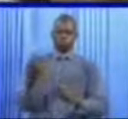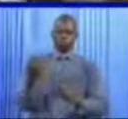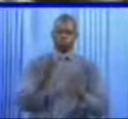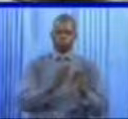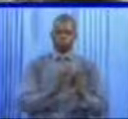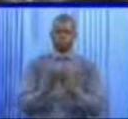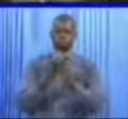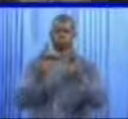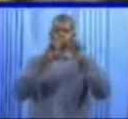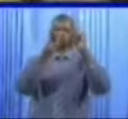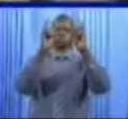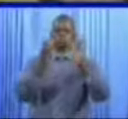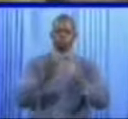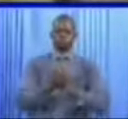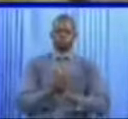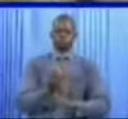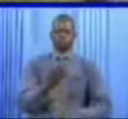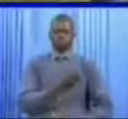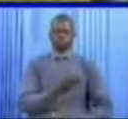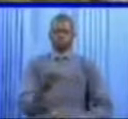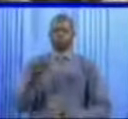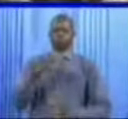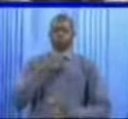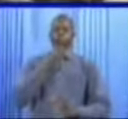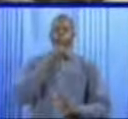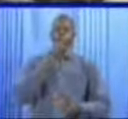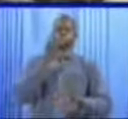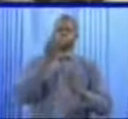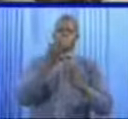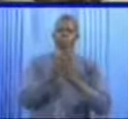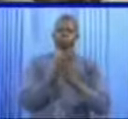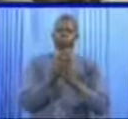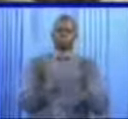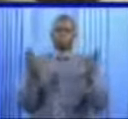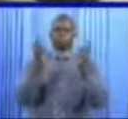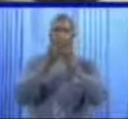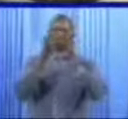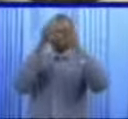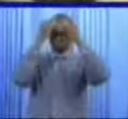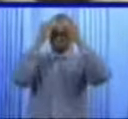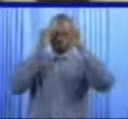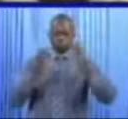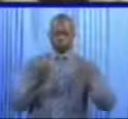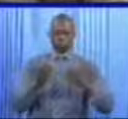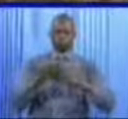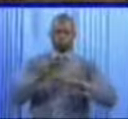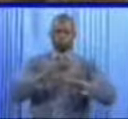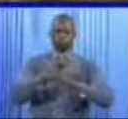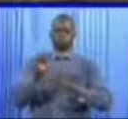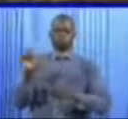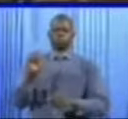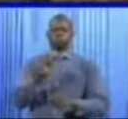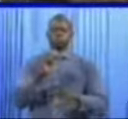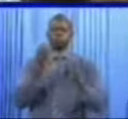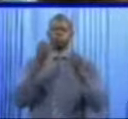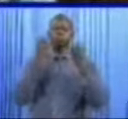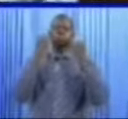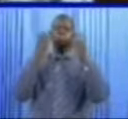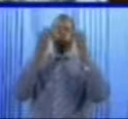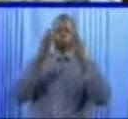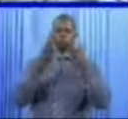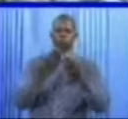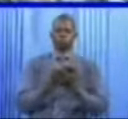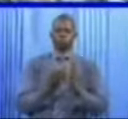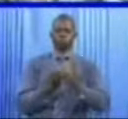La question de la qualité du matériel n'a pas été occultée à cette rencontre. Le président de la Chambre des Métiers a rassuré les hommes de médias sur la bonne